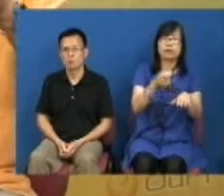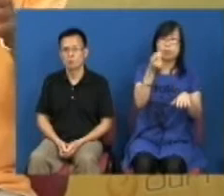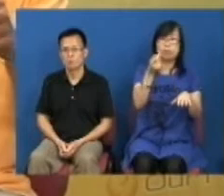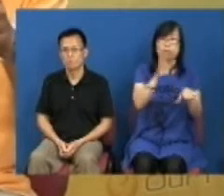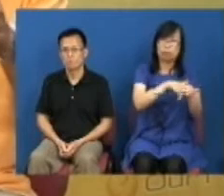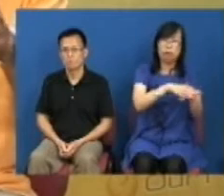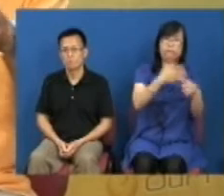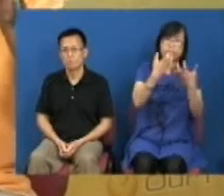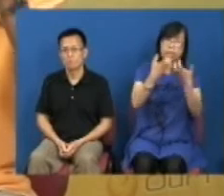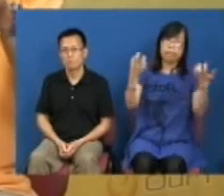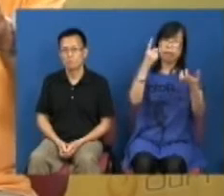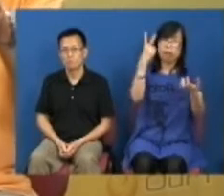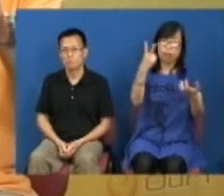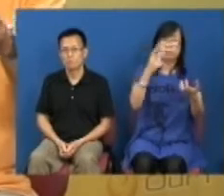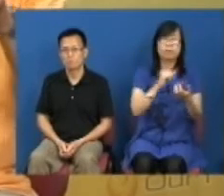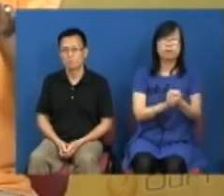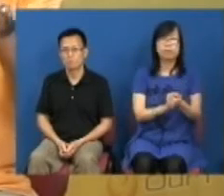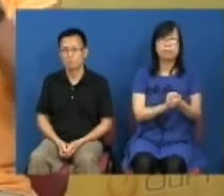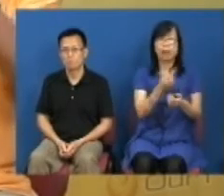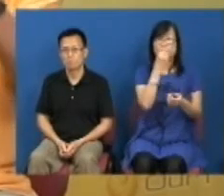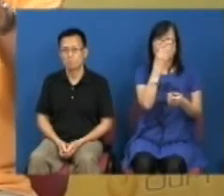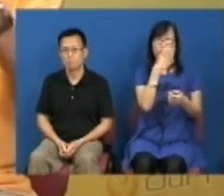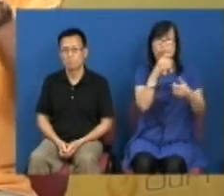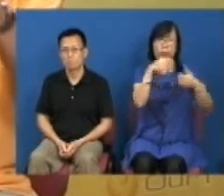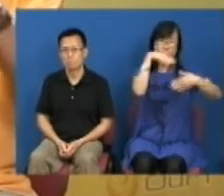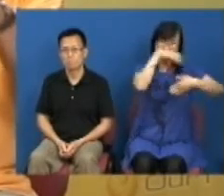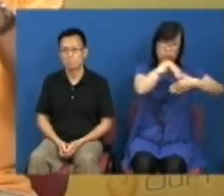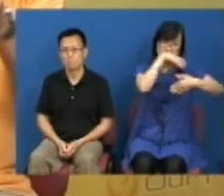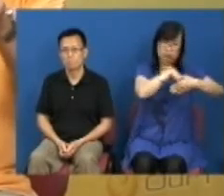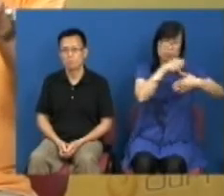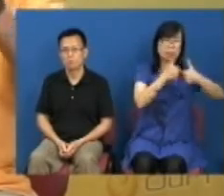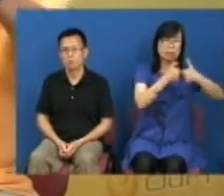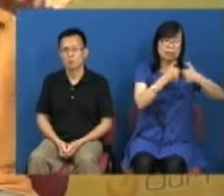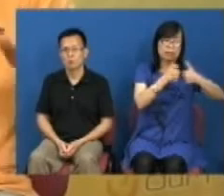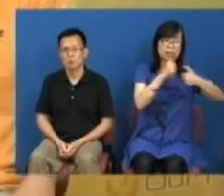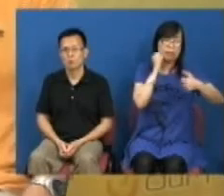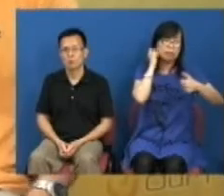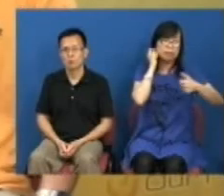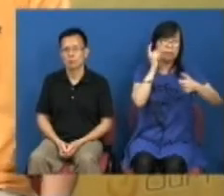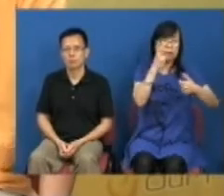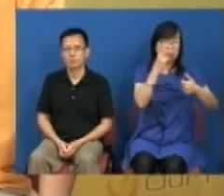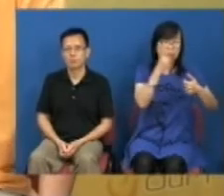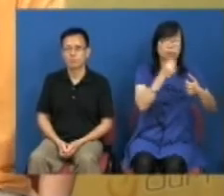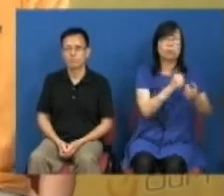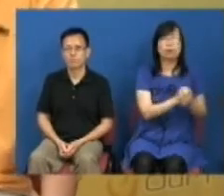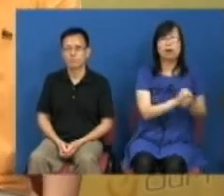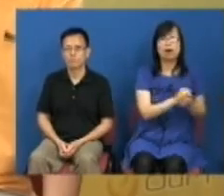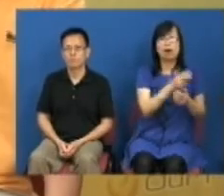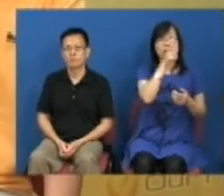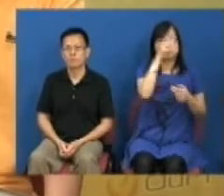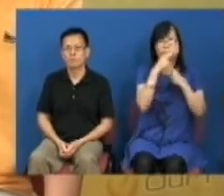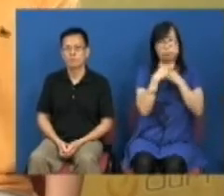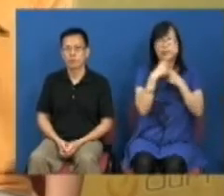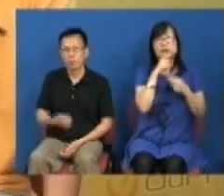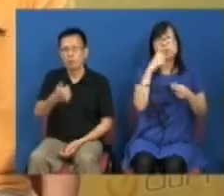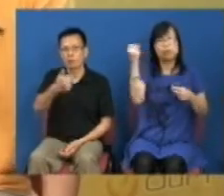是分两类以港人内地的孕妇作为第二类的话其实特区政府是有能力